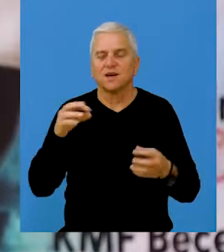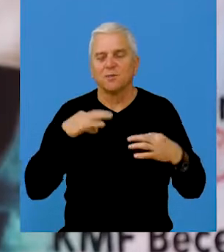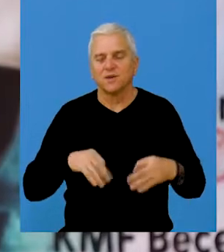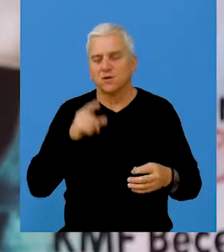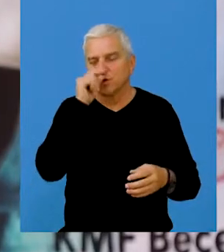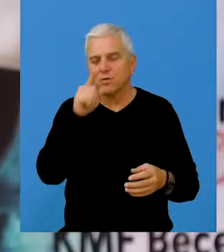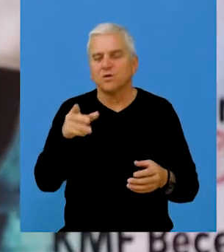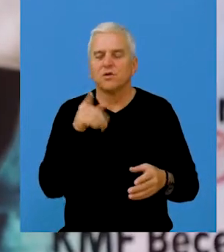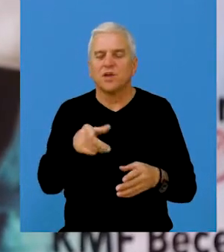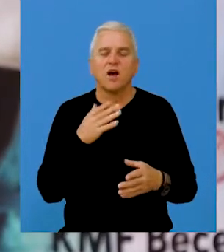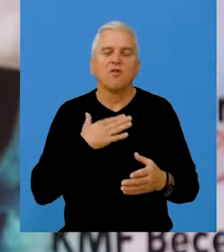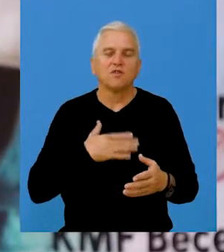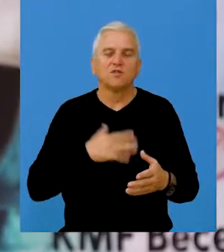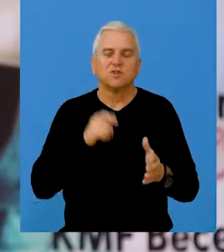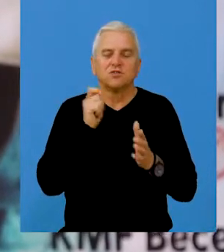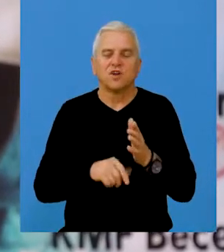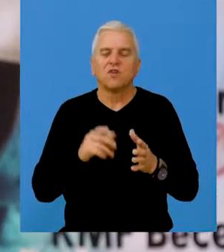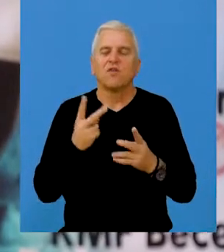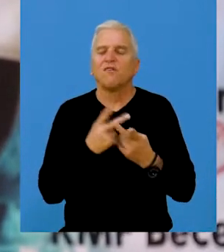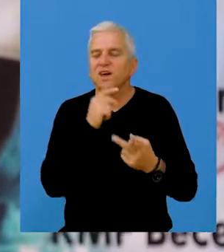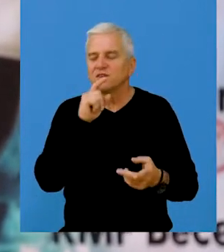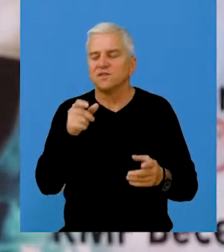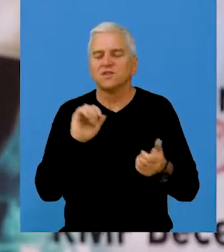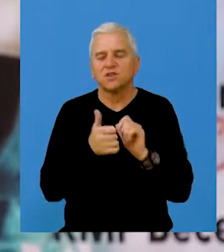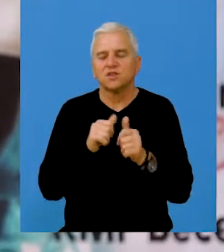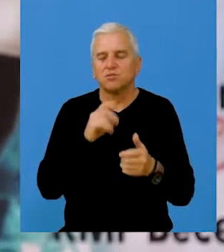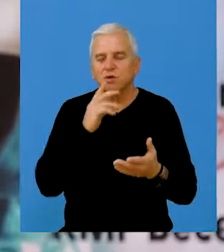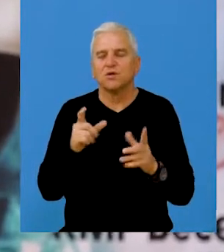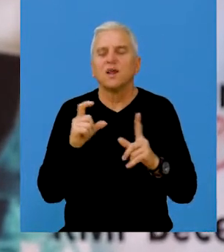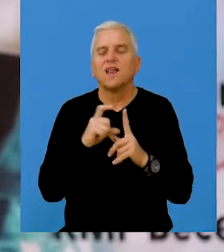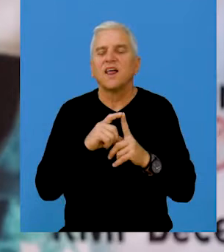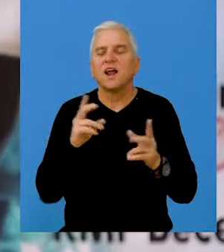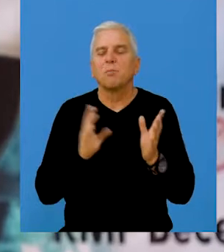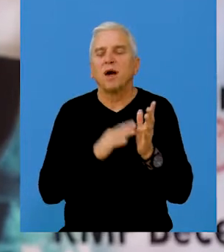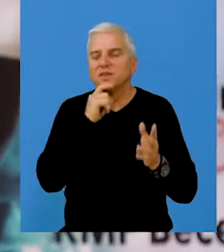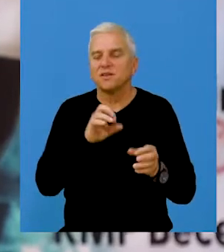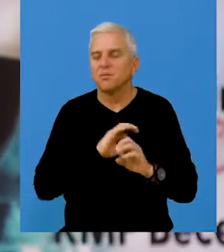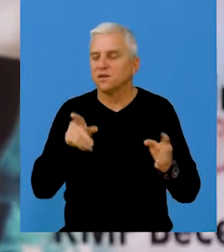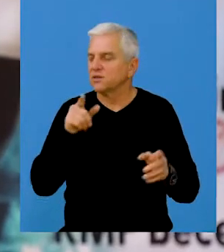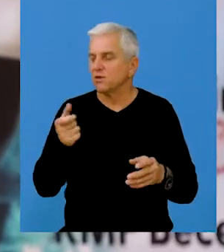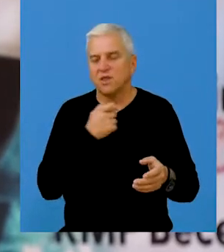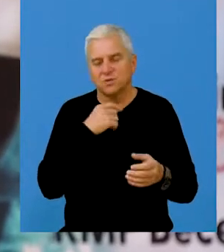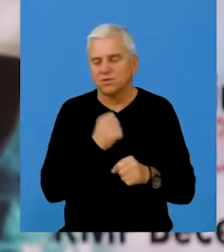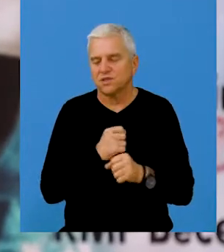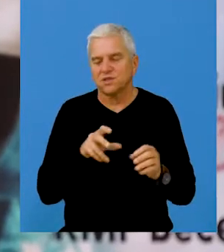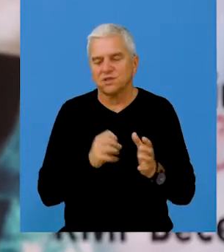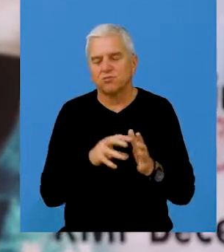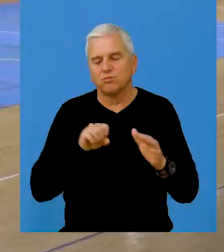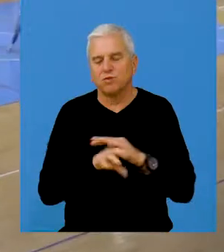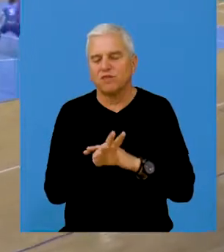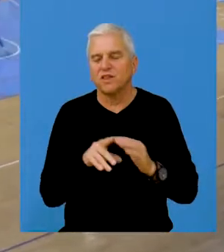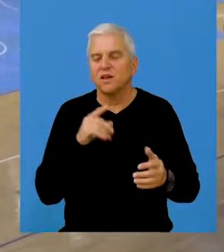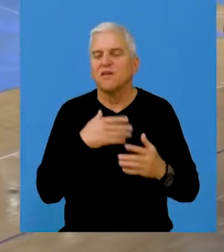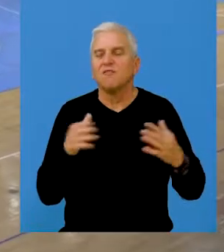se dugoje predsednik opštine i njegom članu veća zadržavom za sport, Danetu Mandiću, bez njih sigurno ovo ne bi moglo.